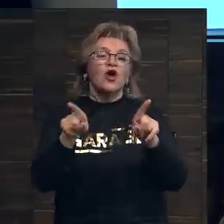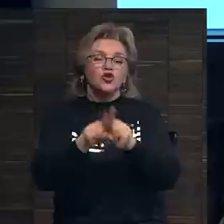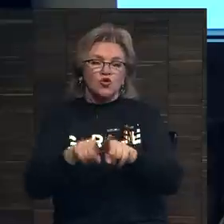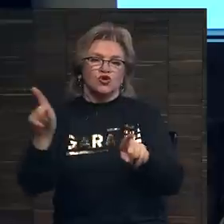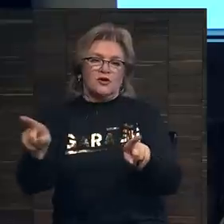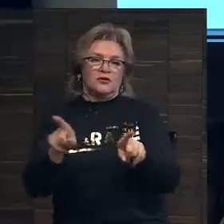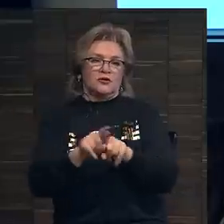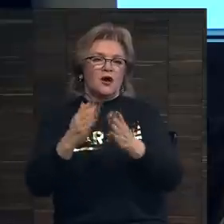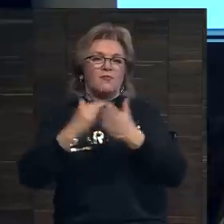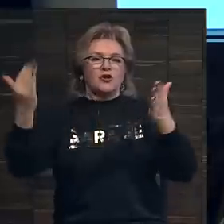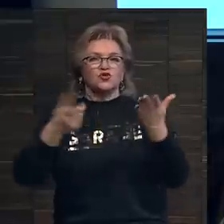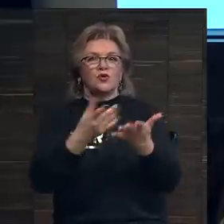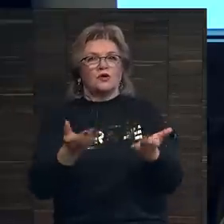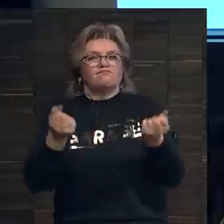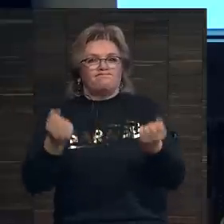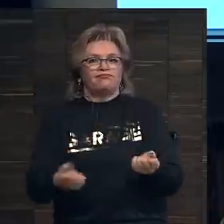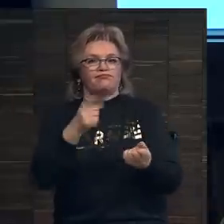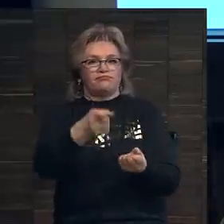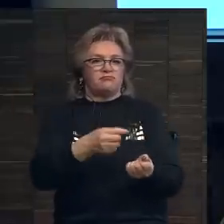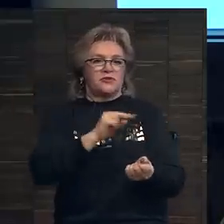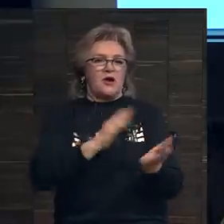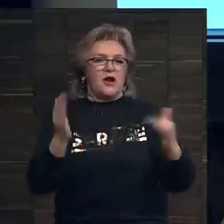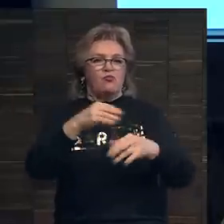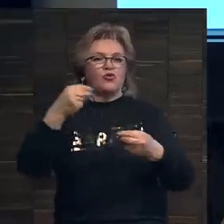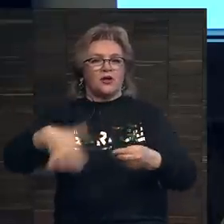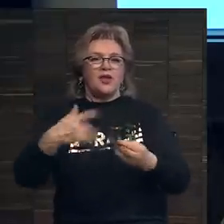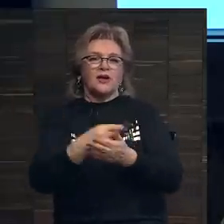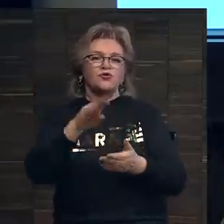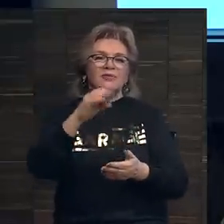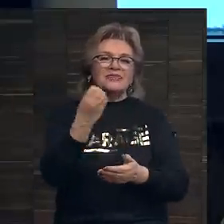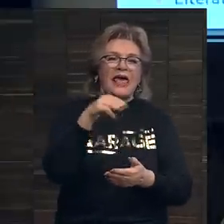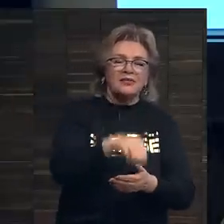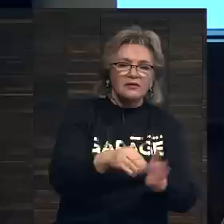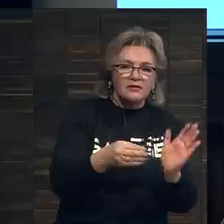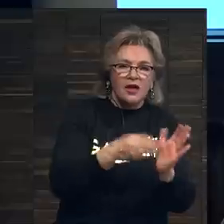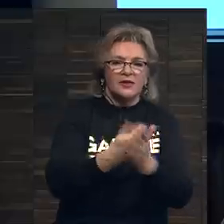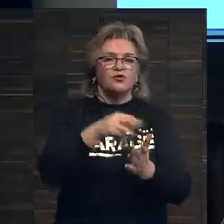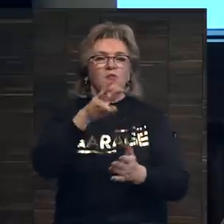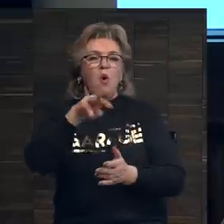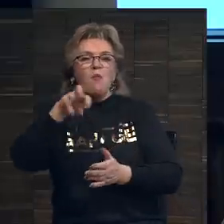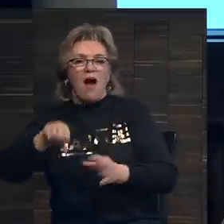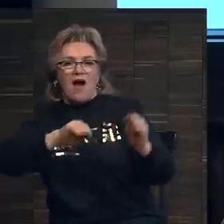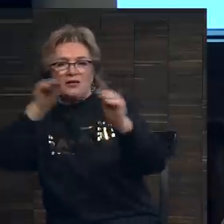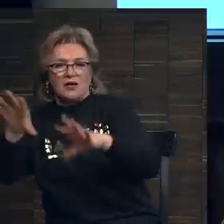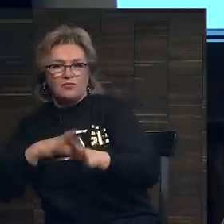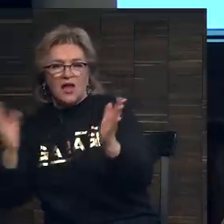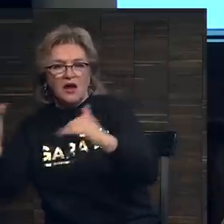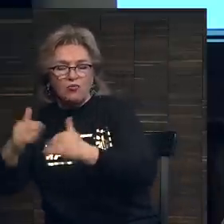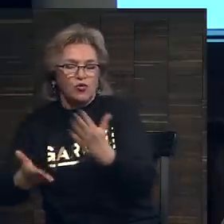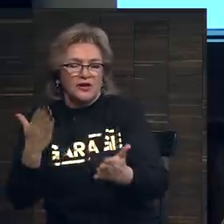придает очень много веса работе. Например, в Тейте или в Момо выставлялась работа.